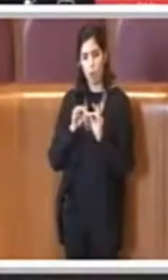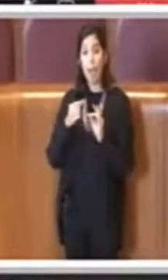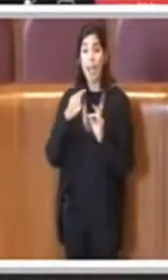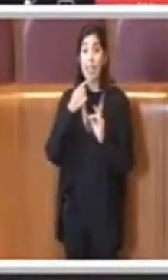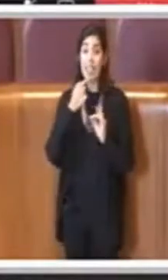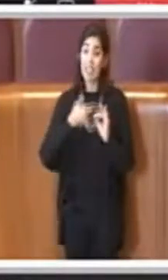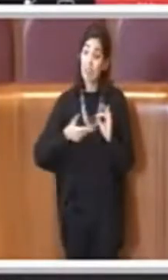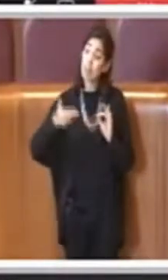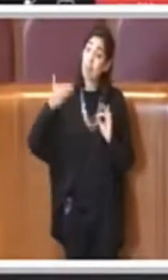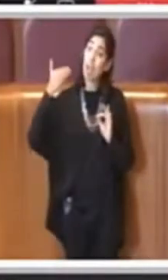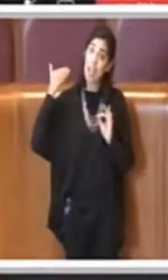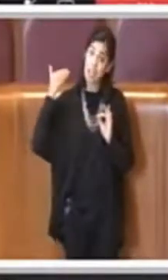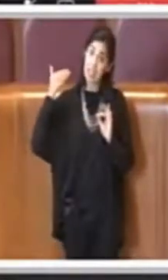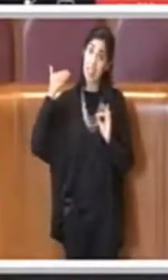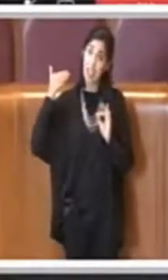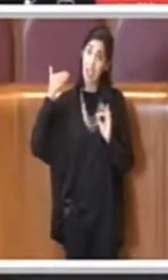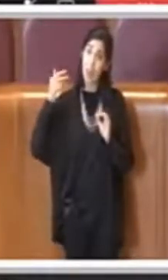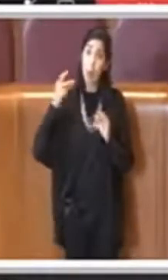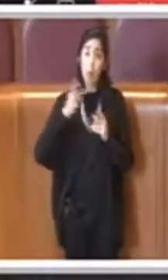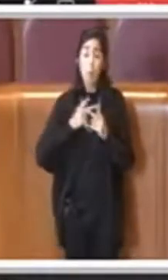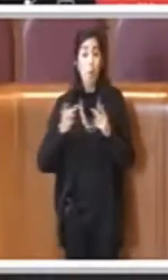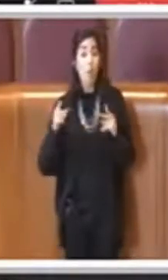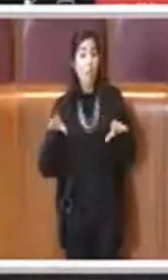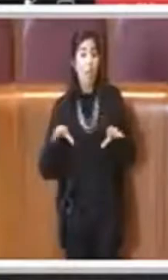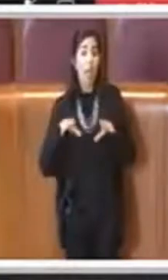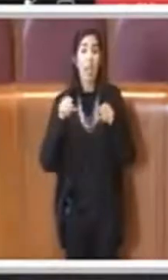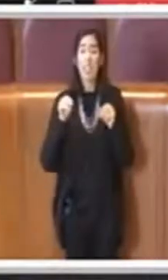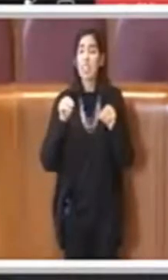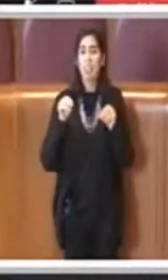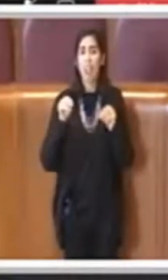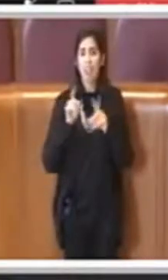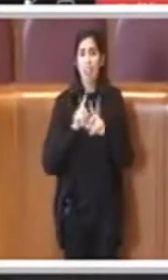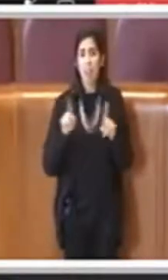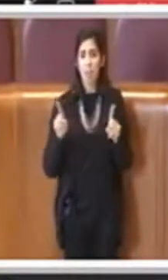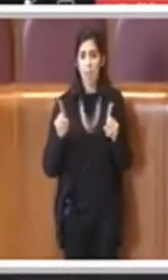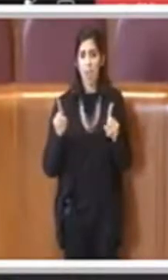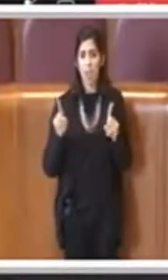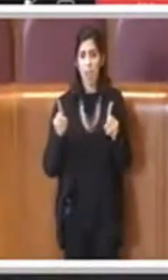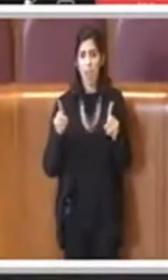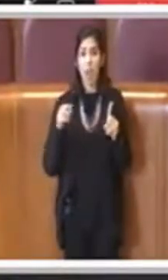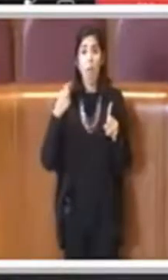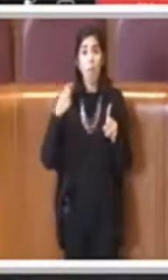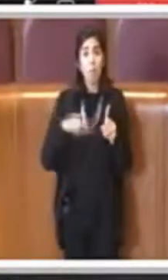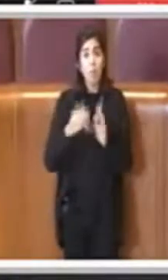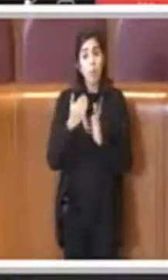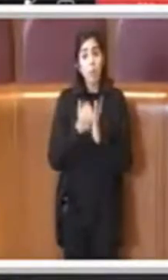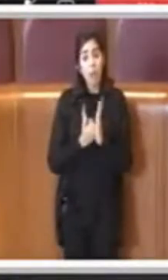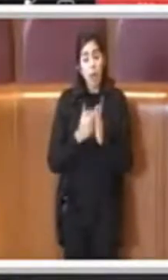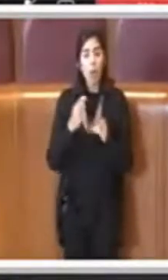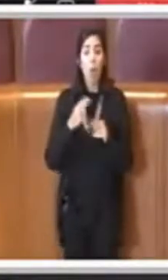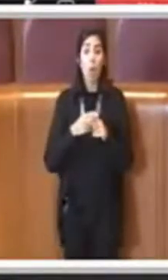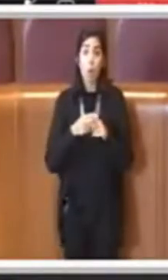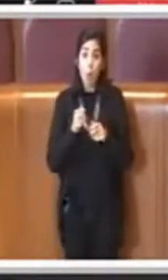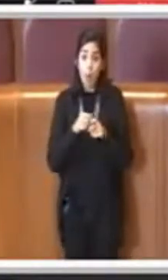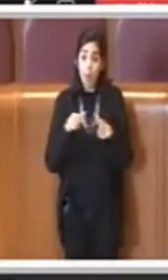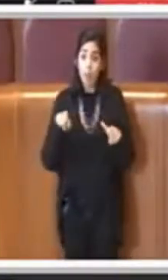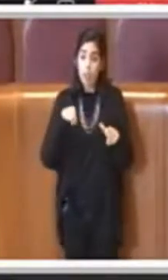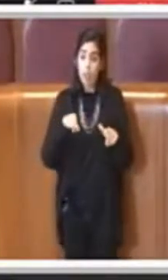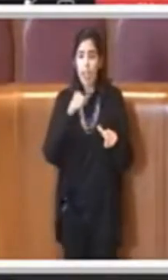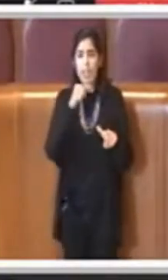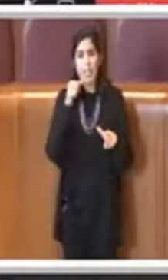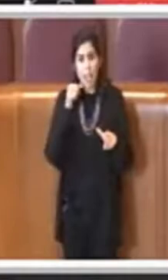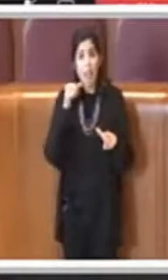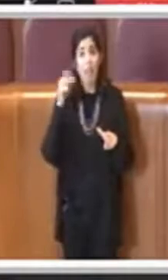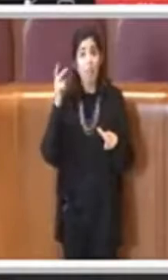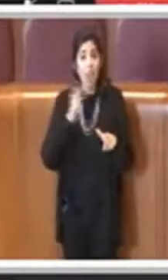neanche tentato di iniziare questo discorso che alla città di Roma serve e serve veramente, innanzitutto